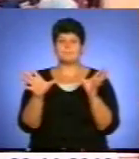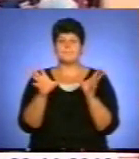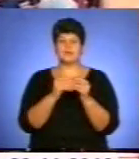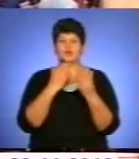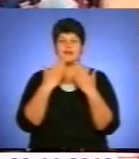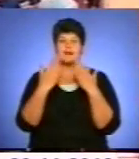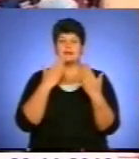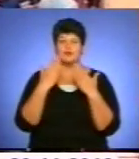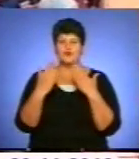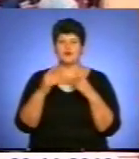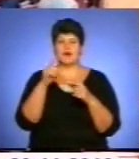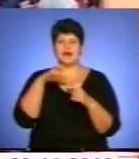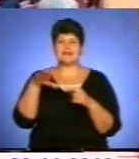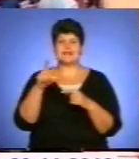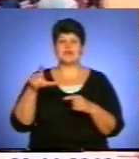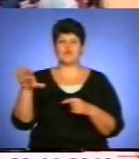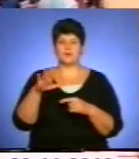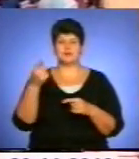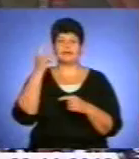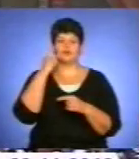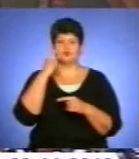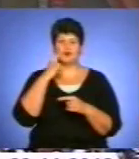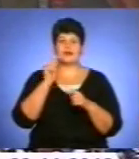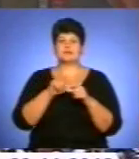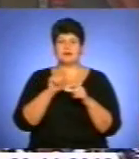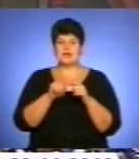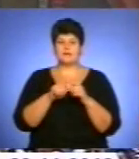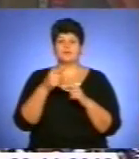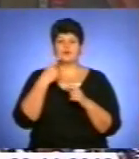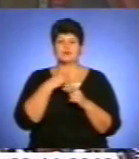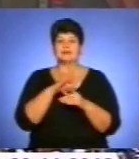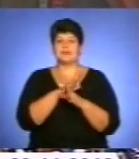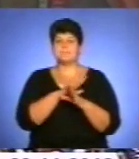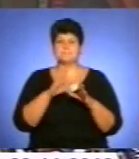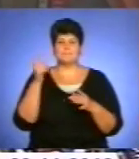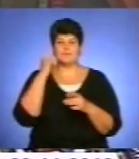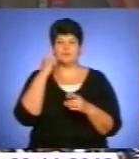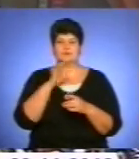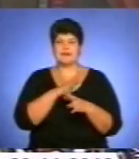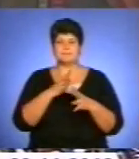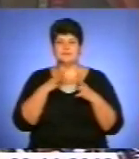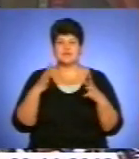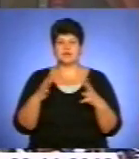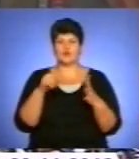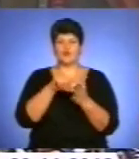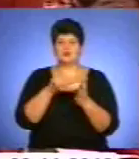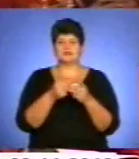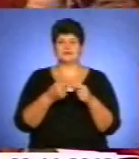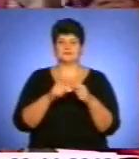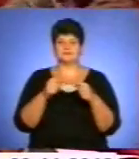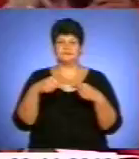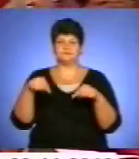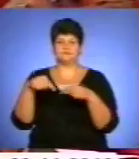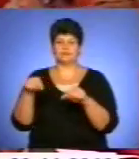діалогу з країнами Європи. На думку експертів, платформа дозволяє сподіватися не більше, ніж просто участь у подібних форматах. Громадські